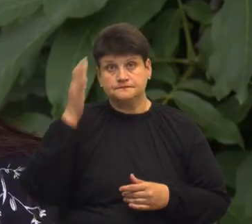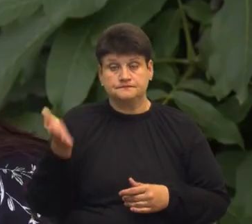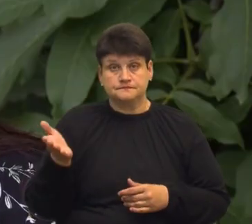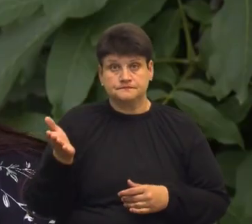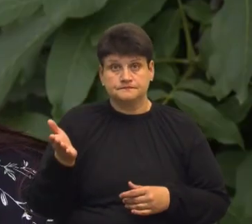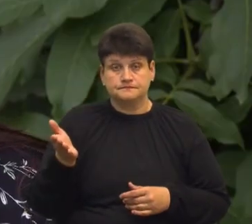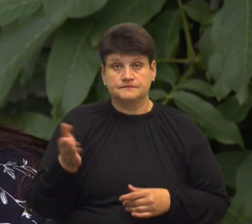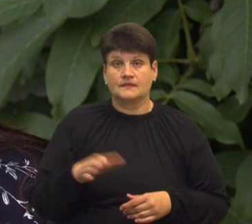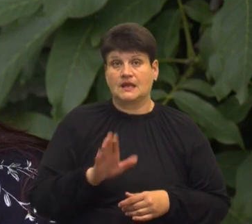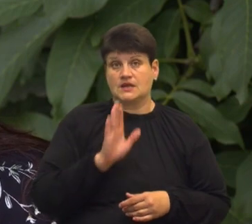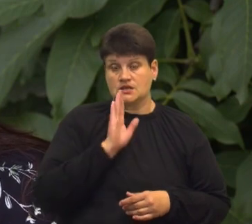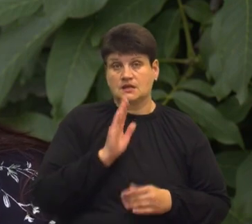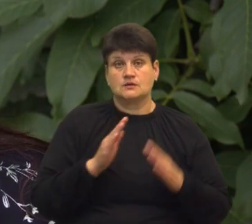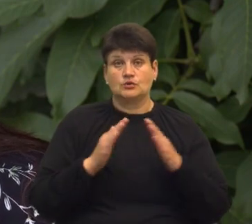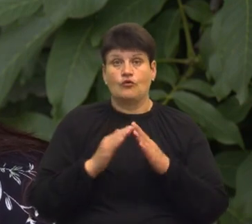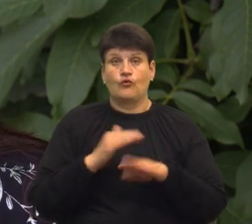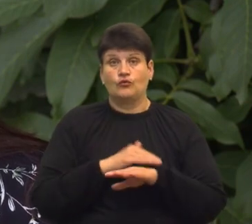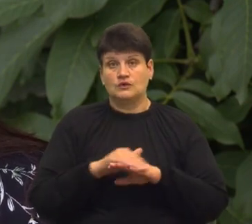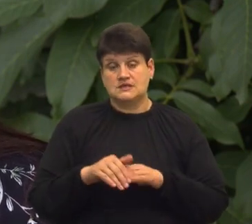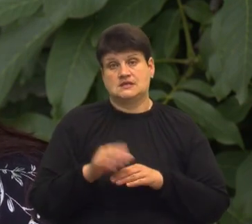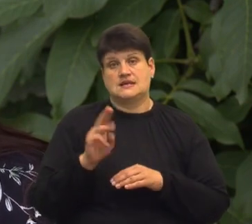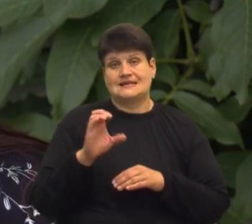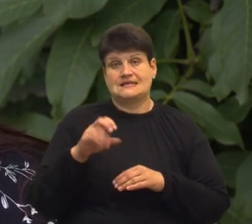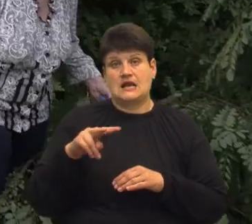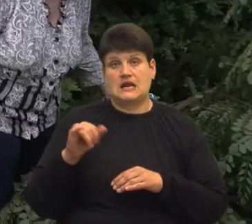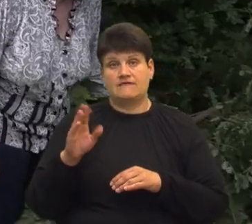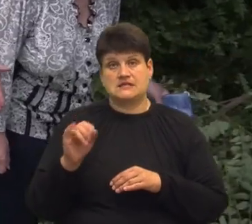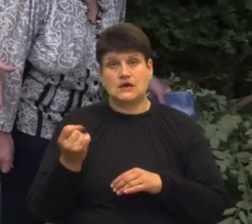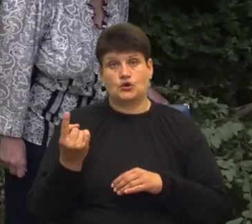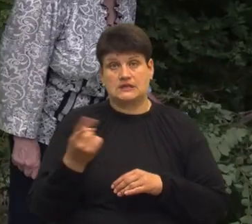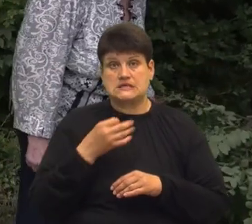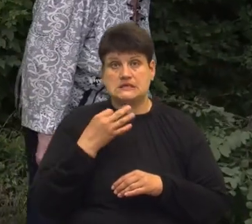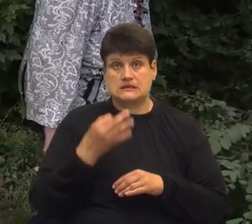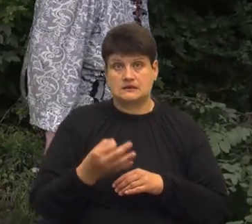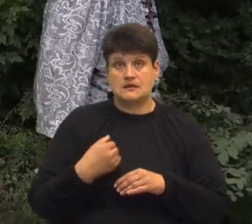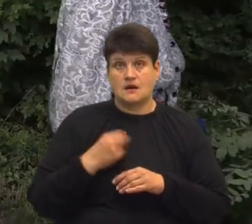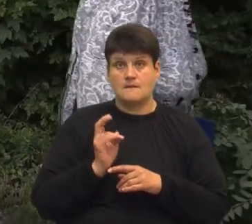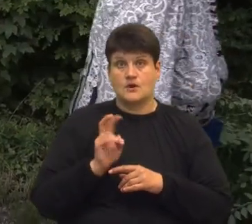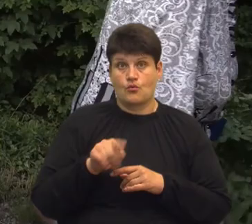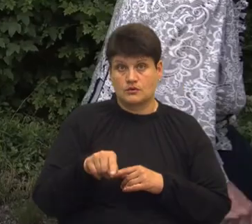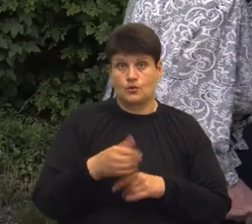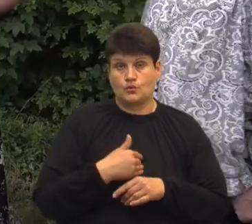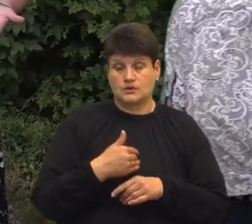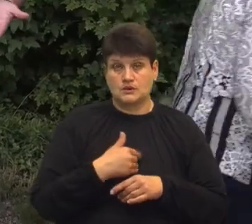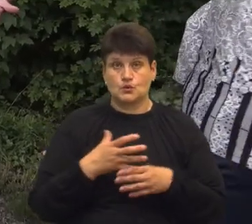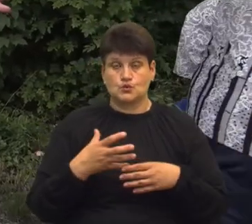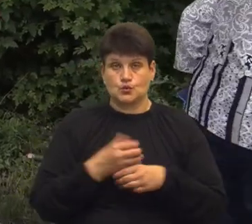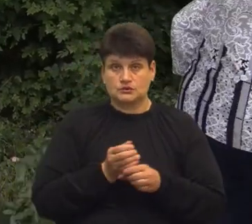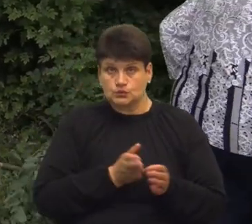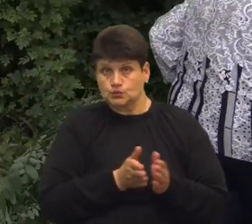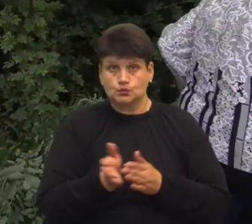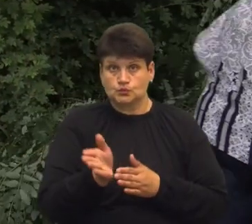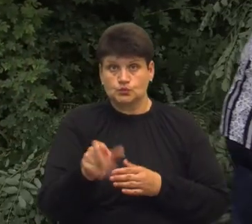Мешканка будинку на вулиці Слівенській, 11 Ірина Маловічко розповіла. Я проходила, бо хотіла скоротити трошки шлях